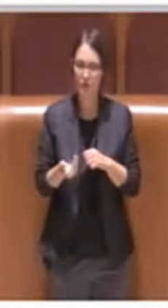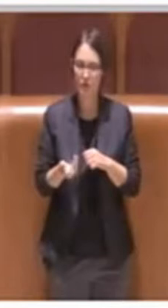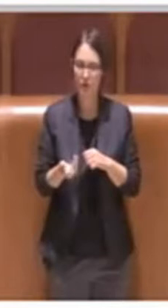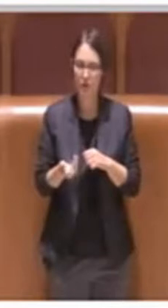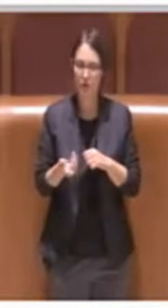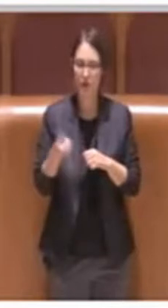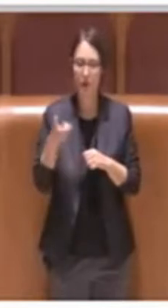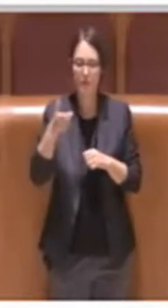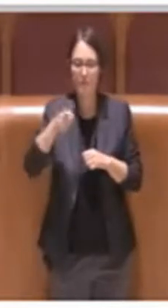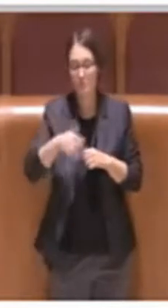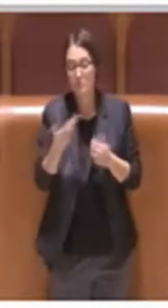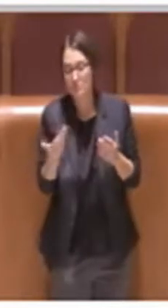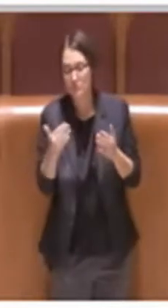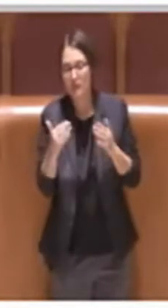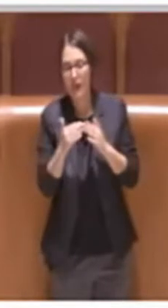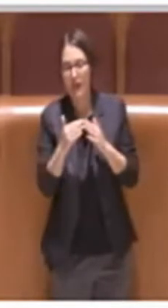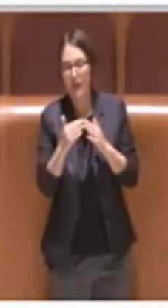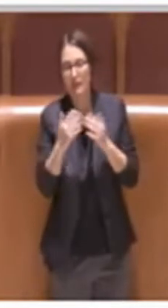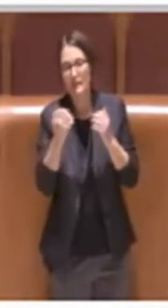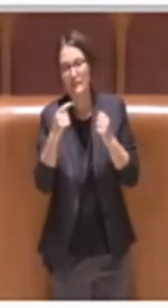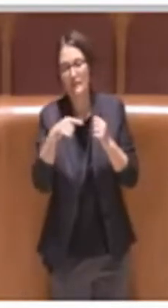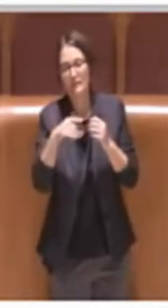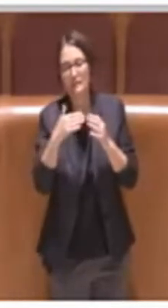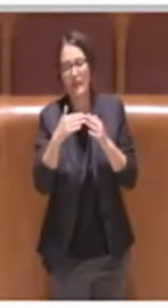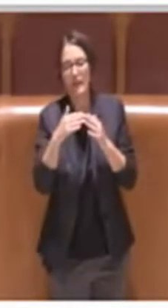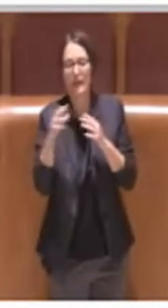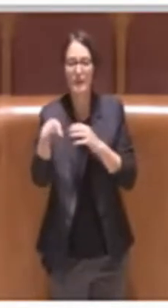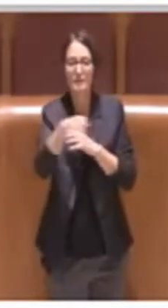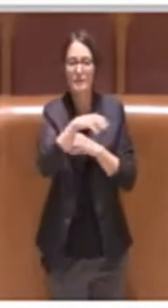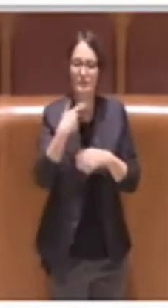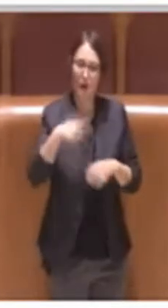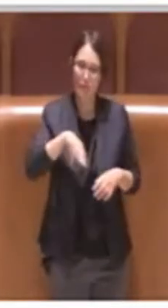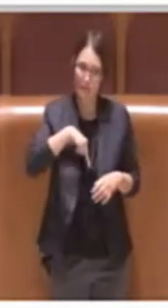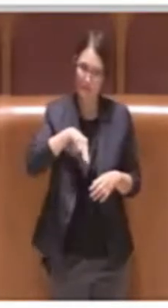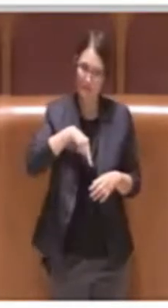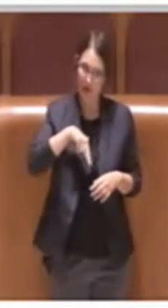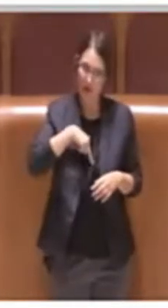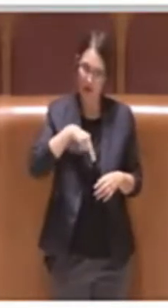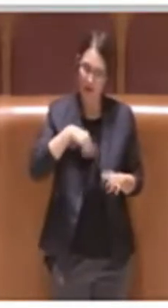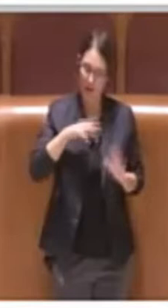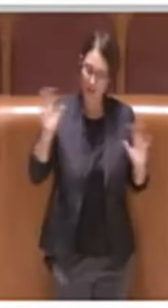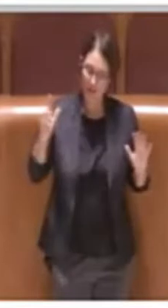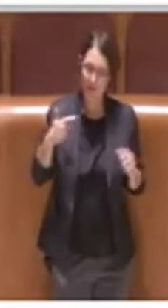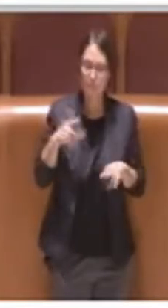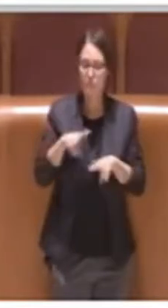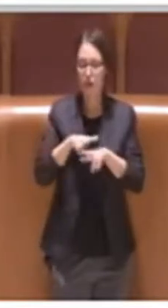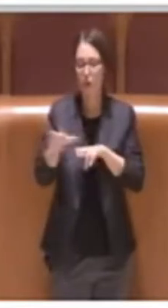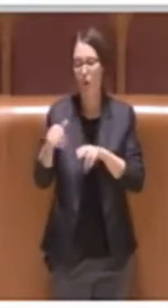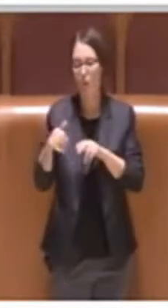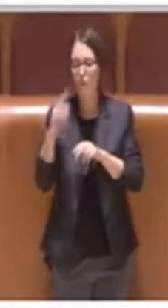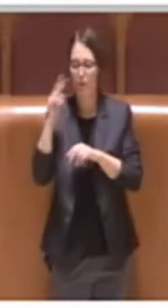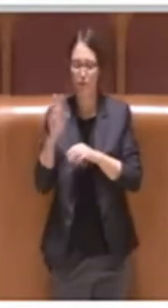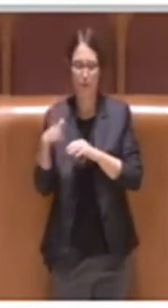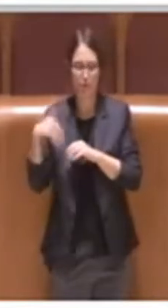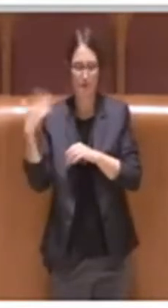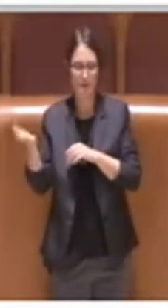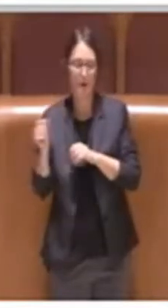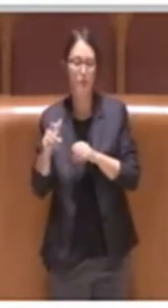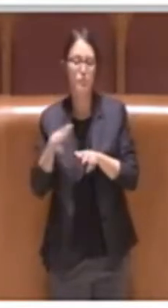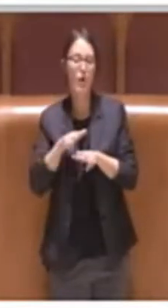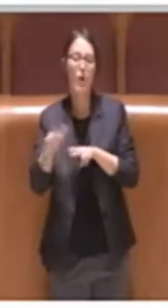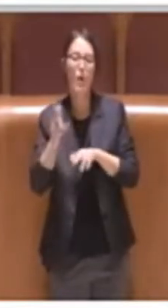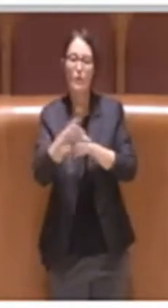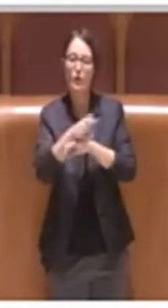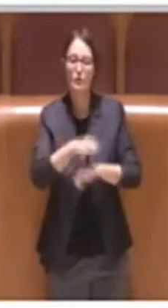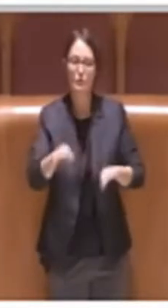privata, diciamo, in cui il comune, guardando così dall'esterno, potrebbe non entrarci nulla. Invece no, c